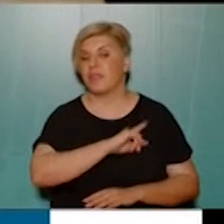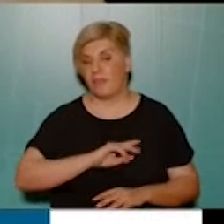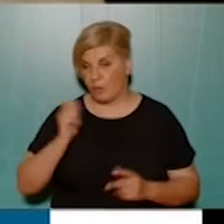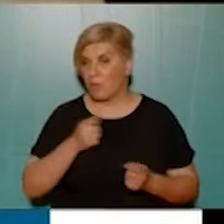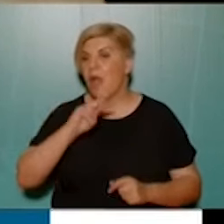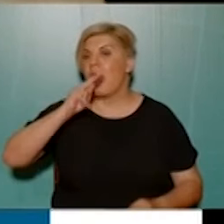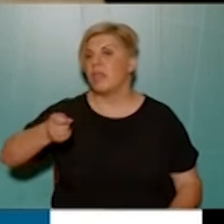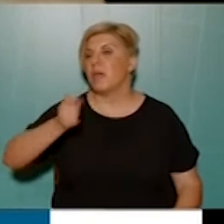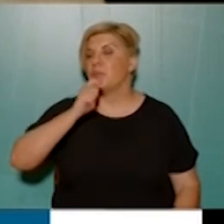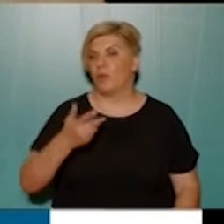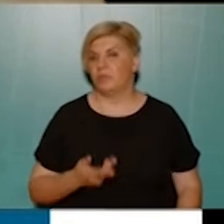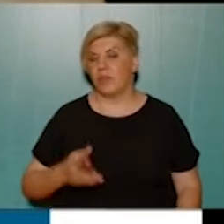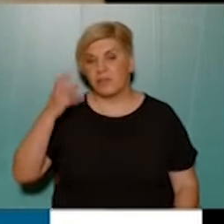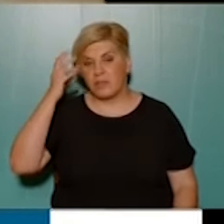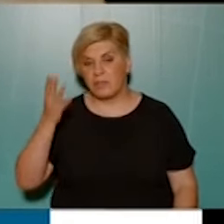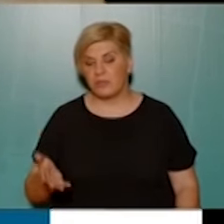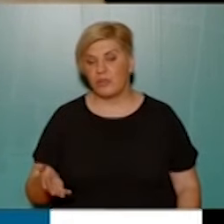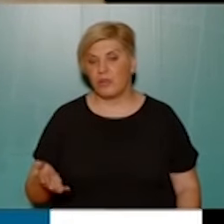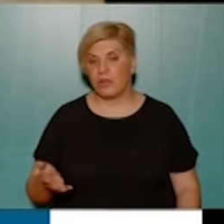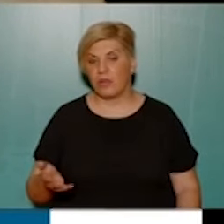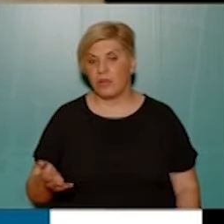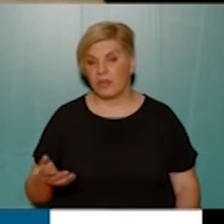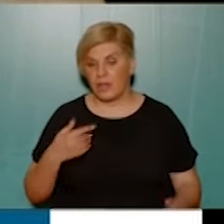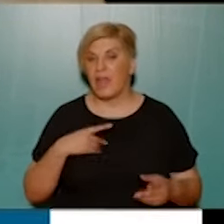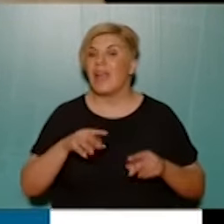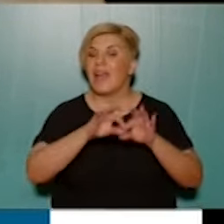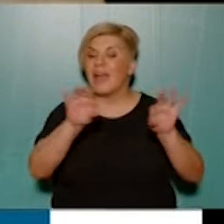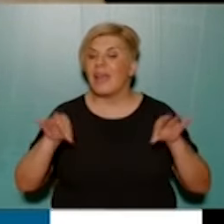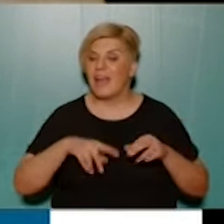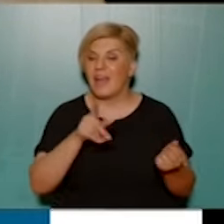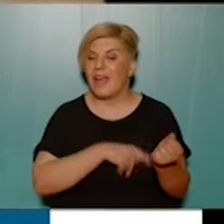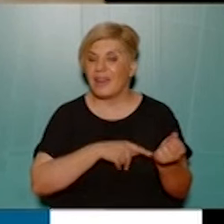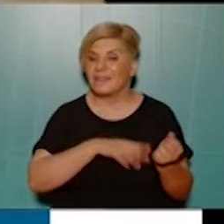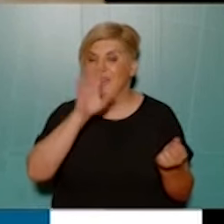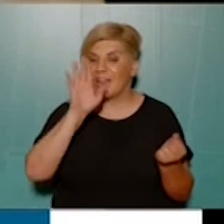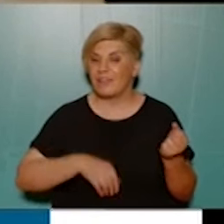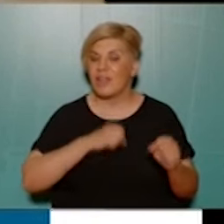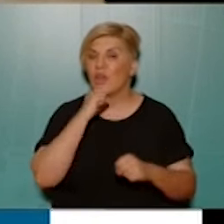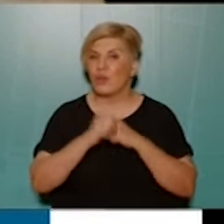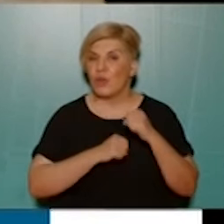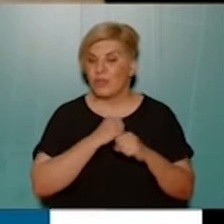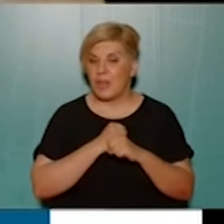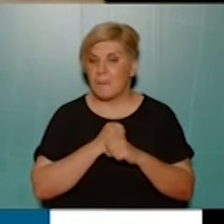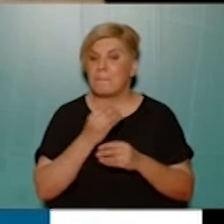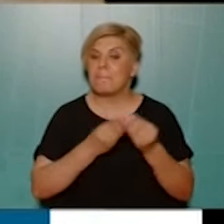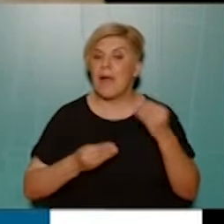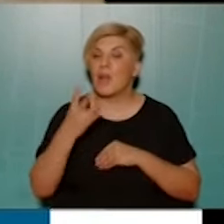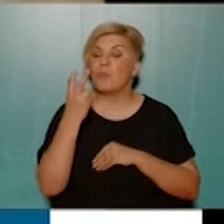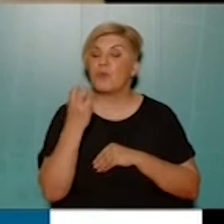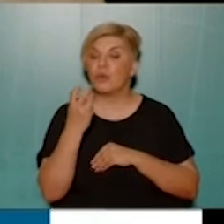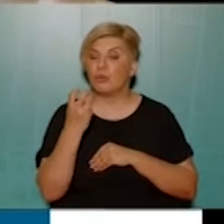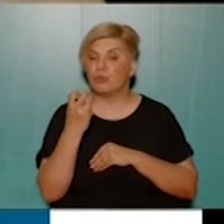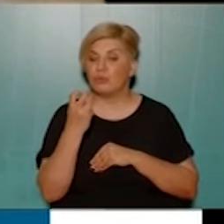αντιπολίτευση. Θα θυμίσω ότι έχουν αποχαρακτηριστεί τα τελευταία χρόνια πάνω από 20,